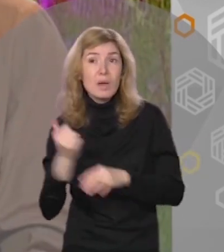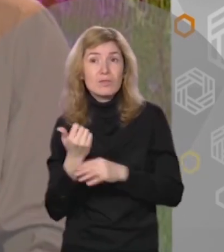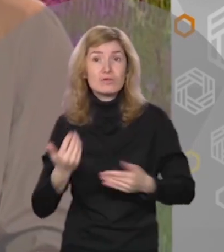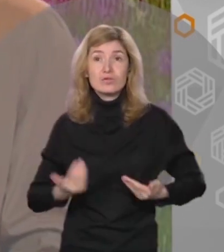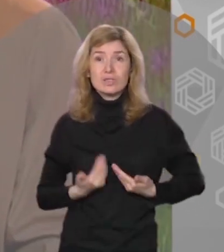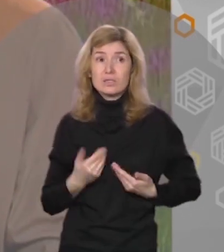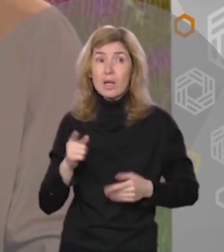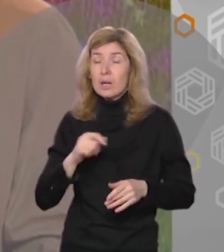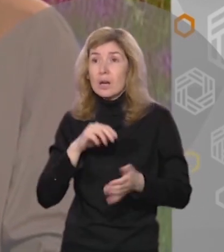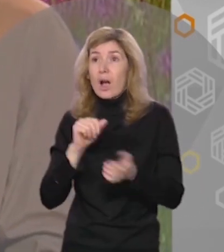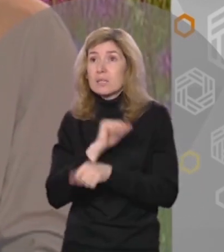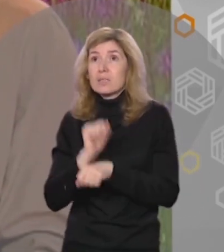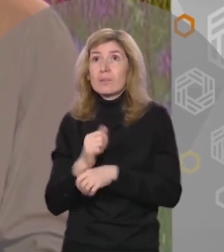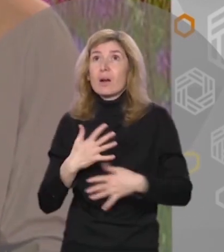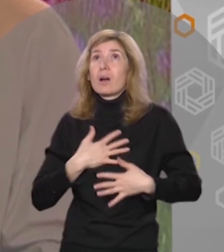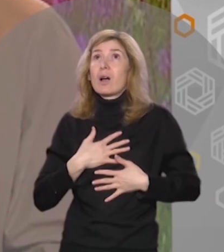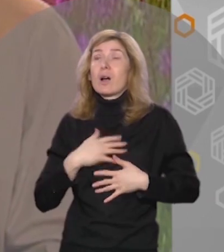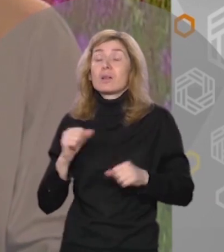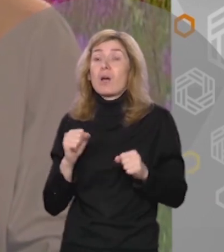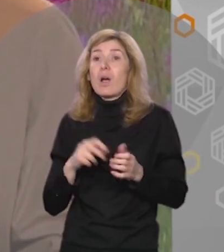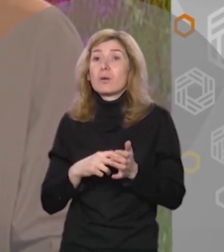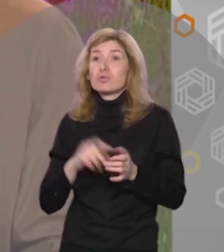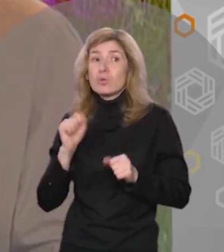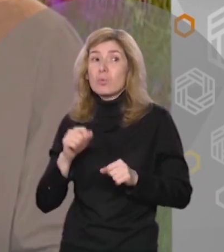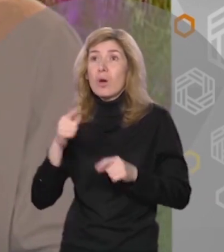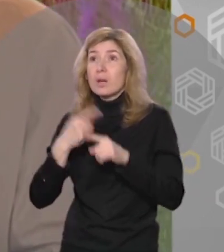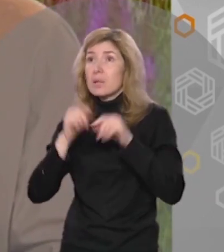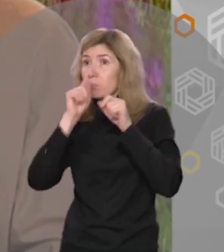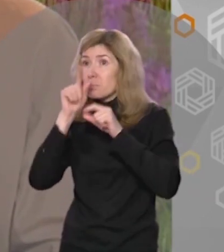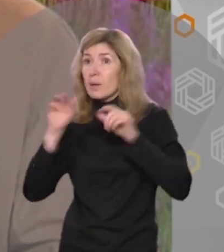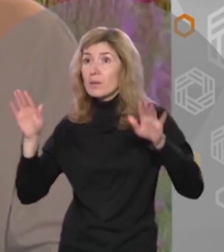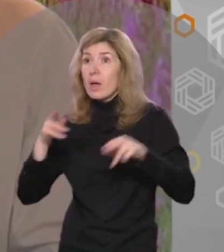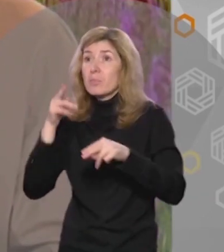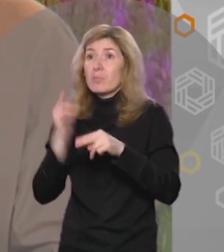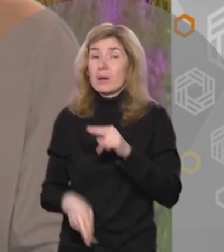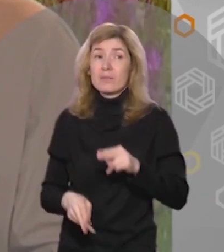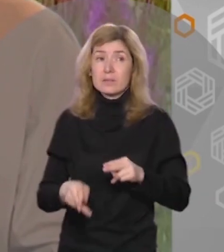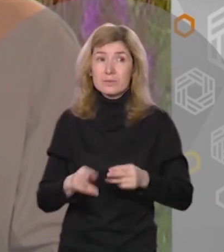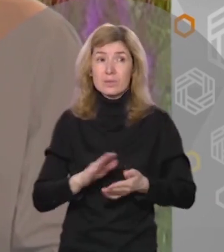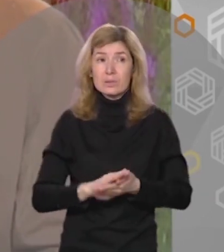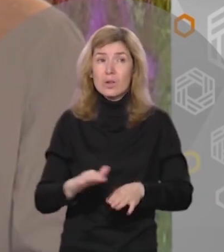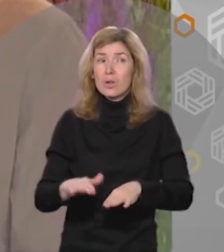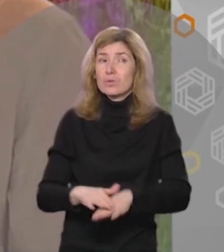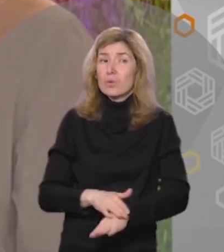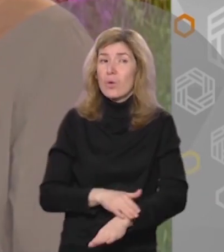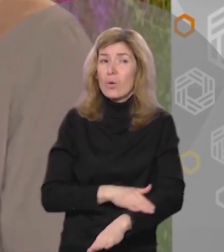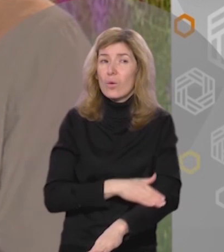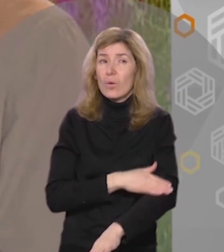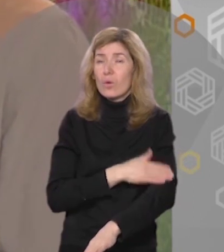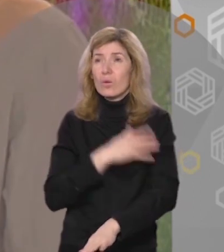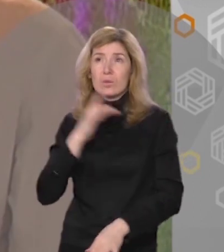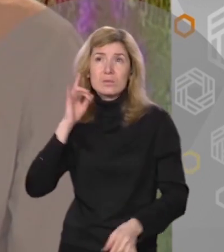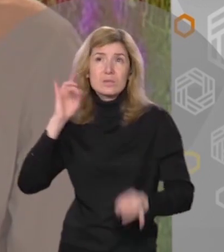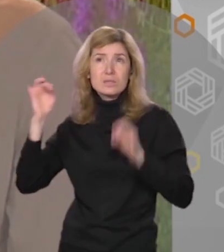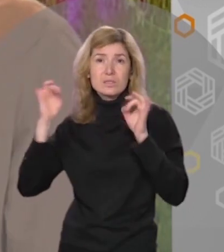он под сосной, затаив дыхание Словно опасался, что дивное пение оборвется Долго